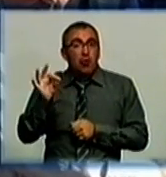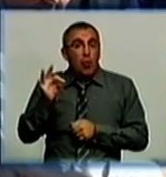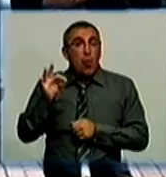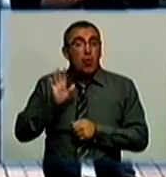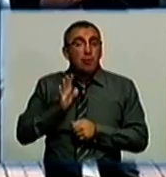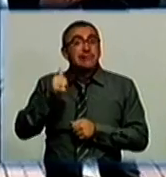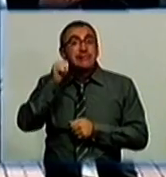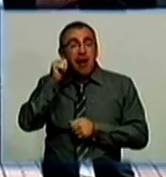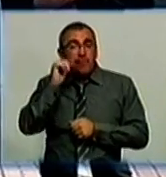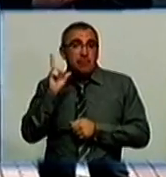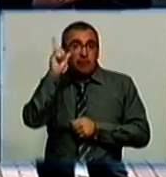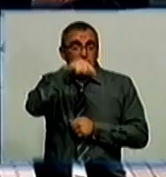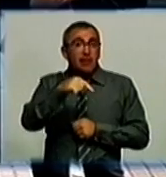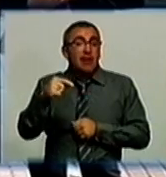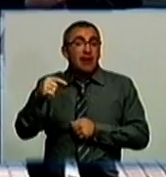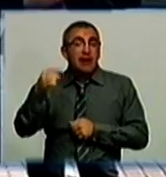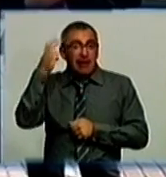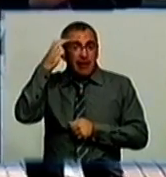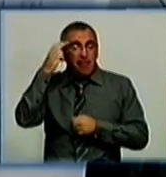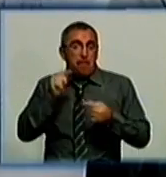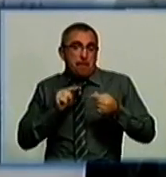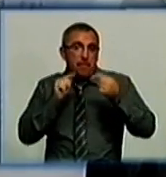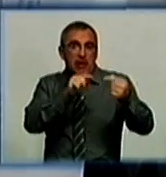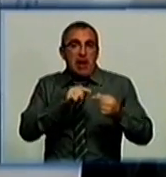збираються в столицю пікетувати адміністрацію президента.